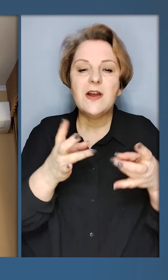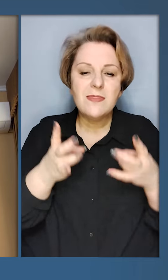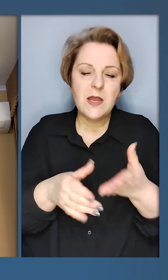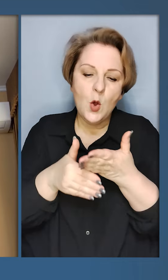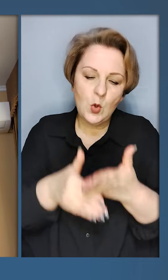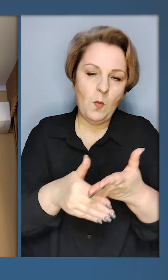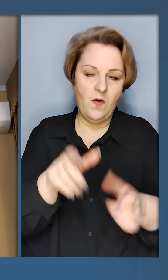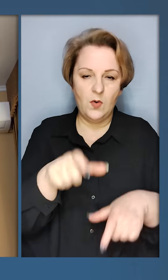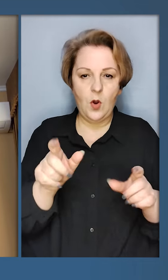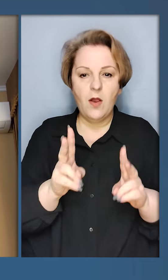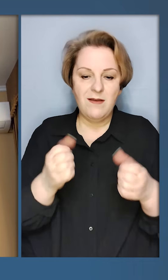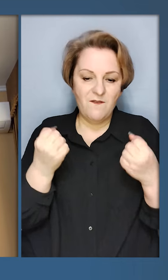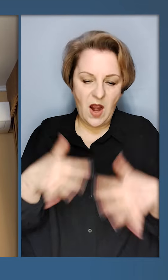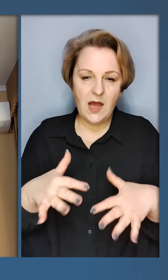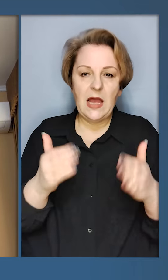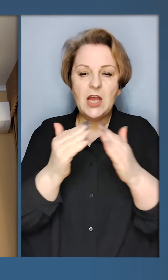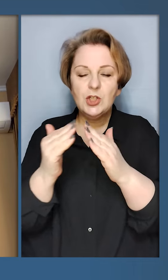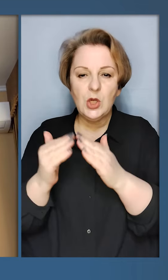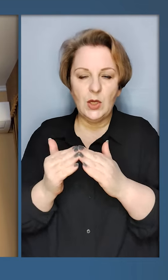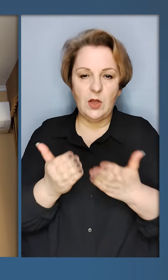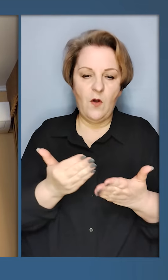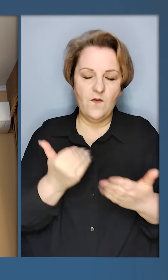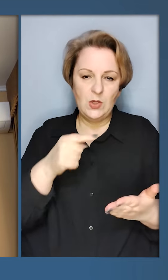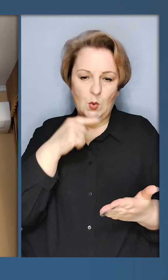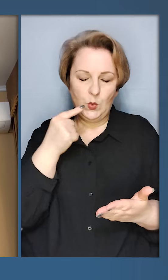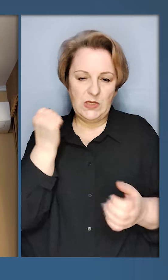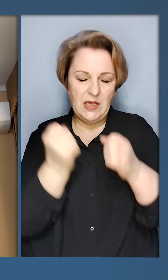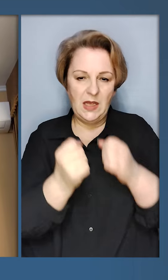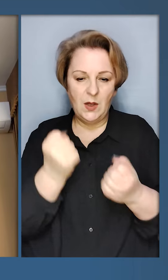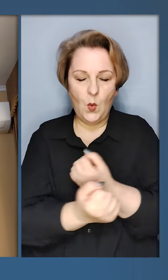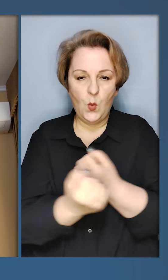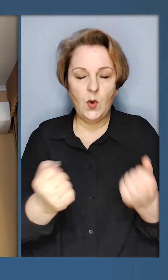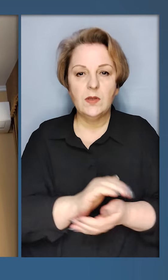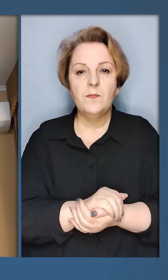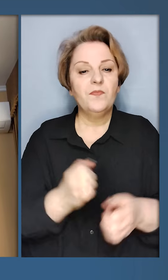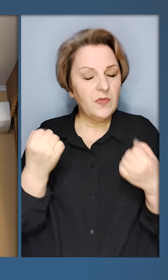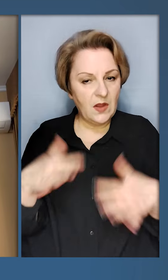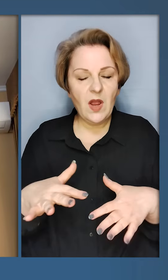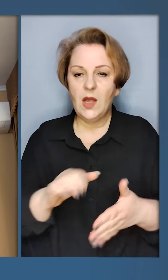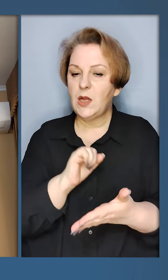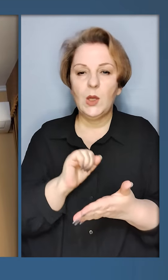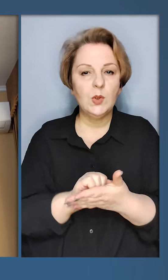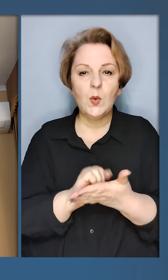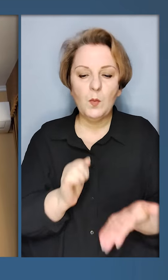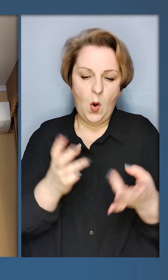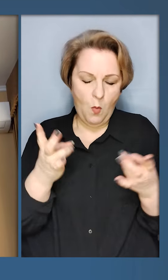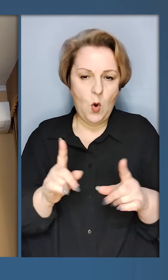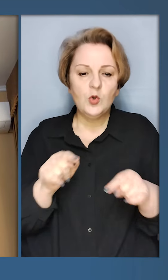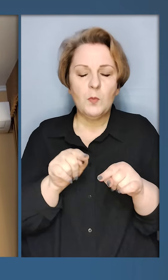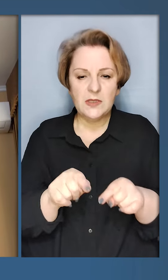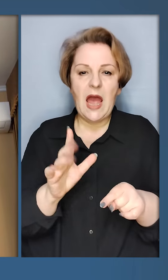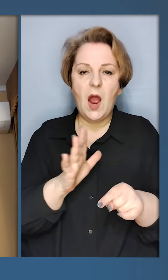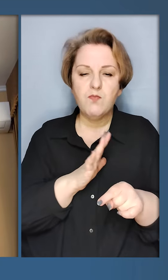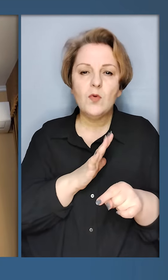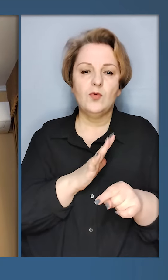надали всю необхідну допомогу людям, які втратили житло від російських ударів. Втратили документи.